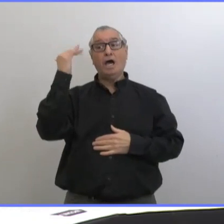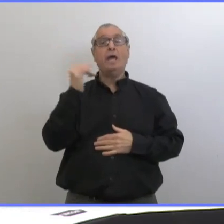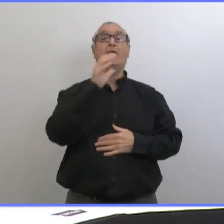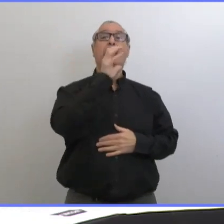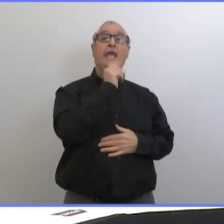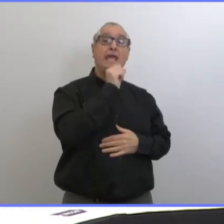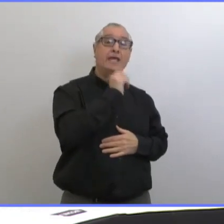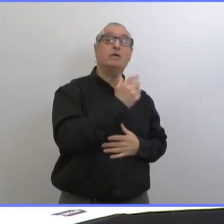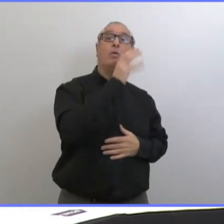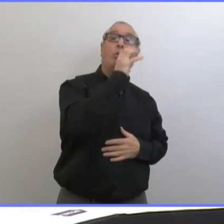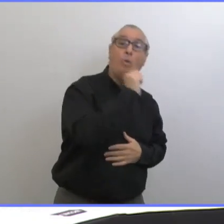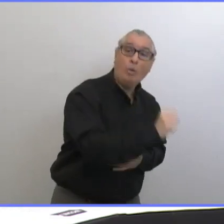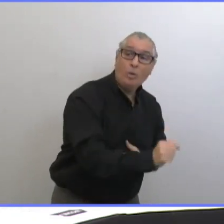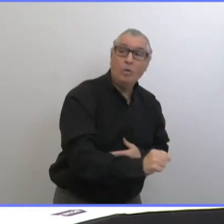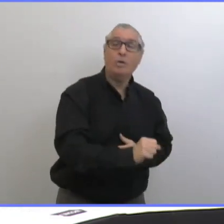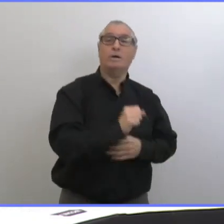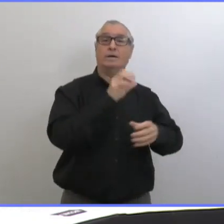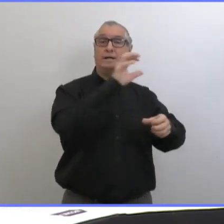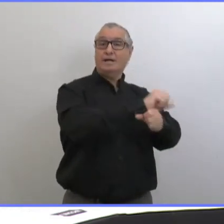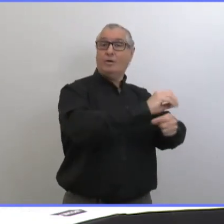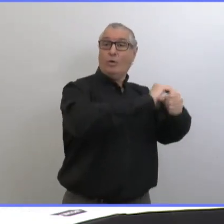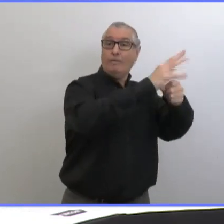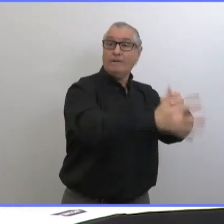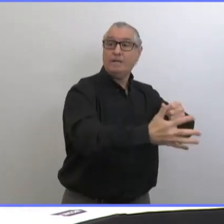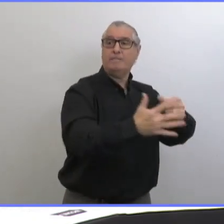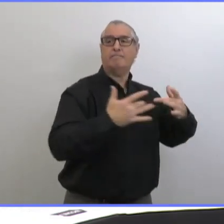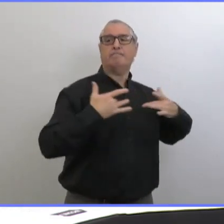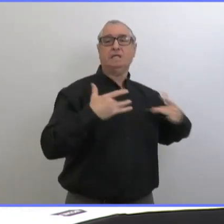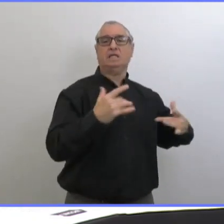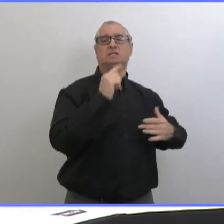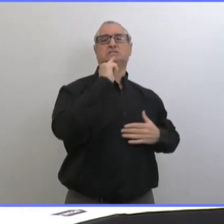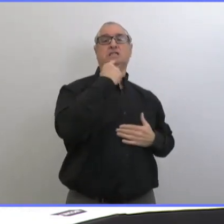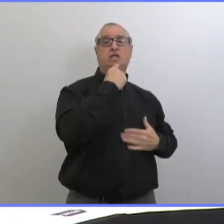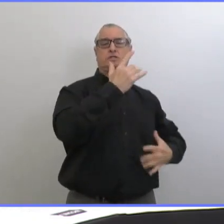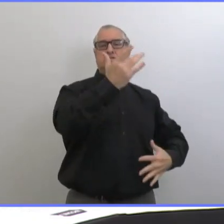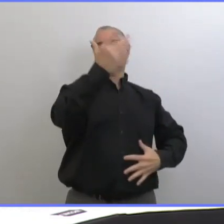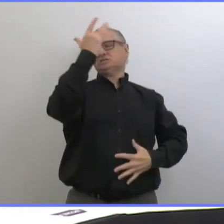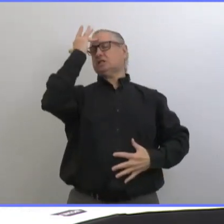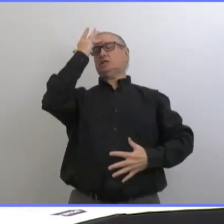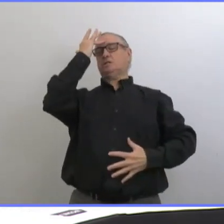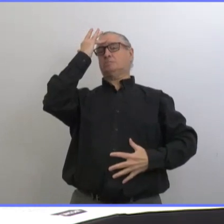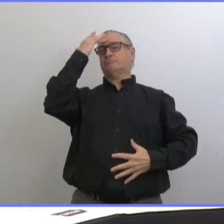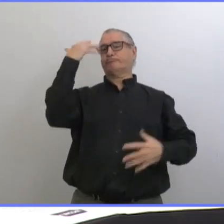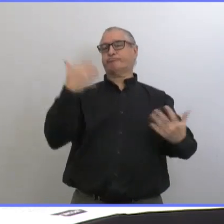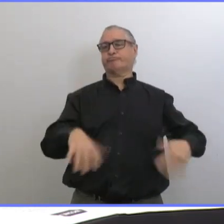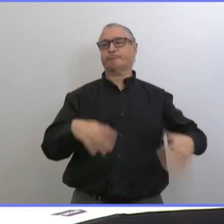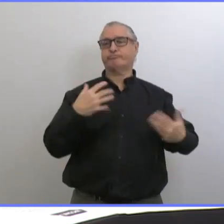scénarios au niveau sanitaire par rapport à la COVID. Donc, va continuer